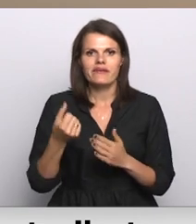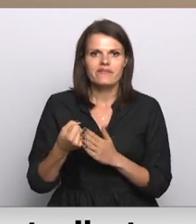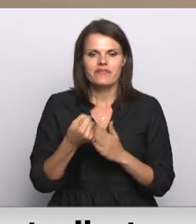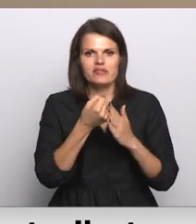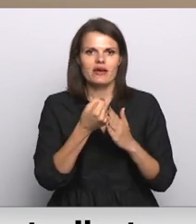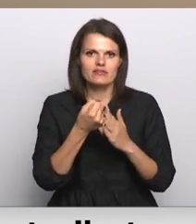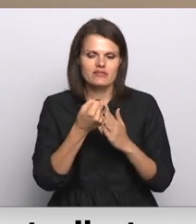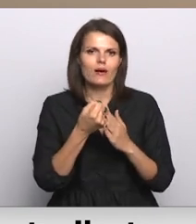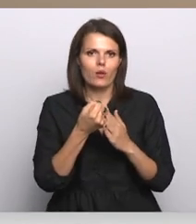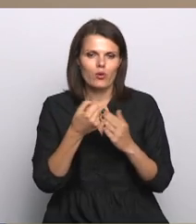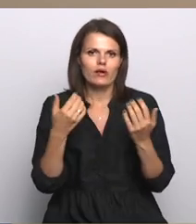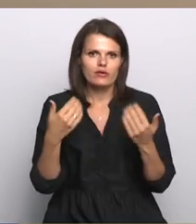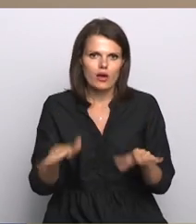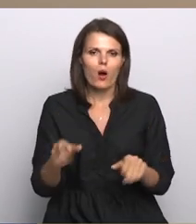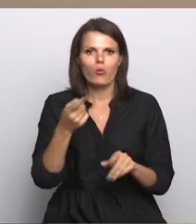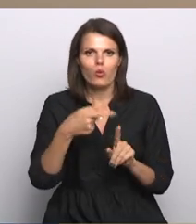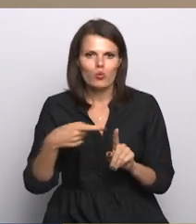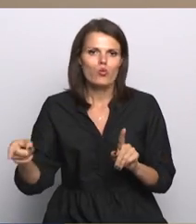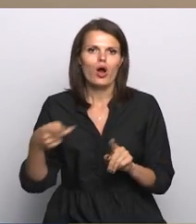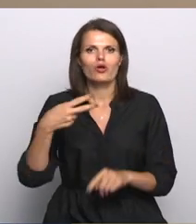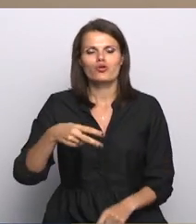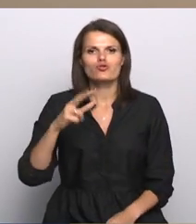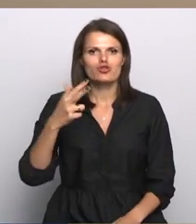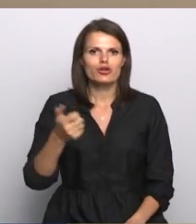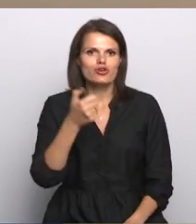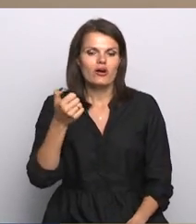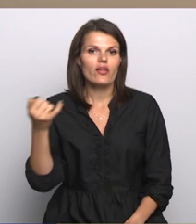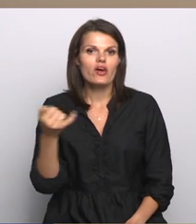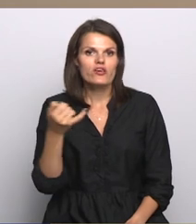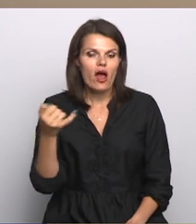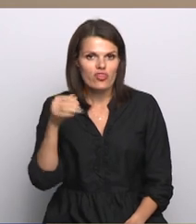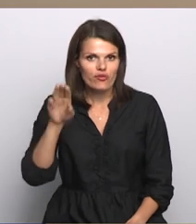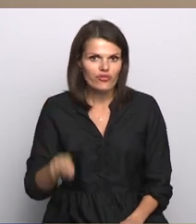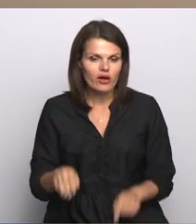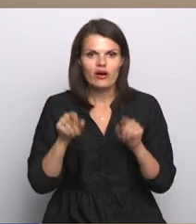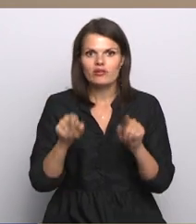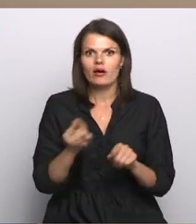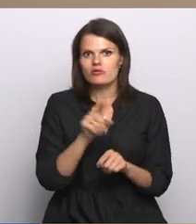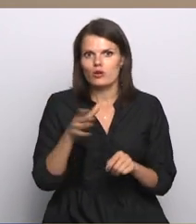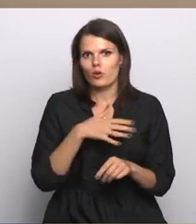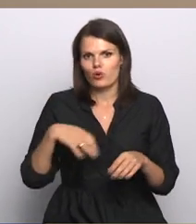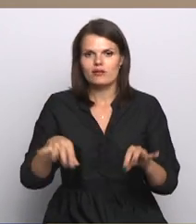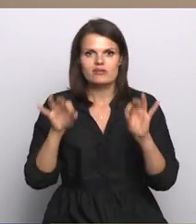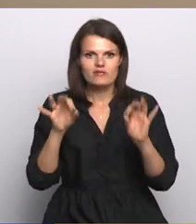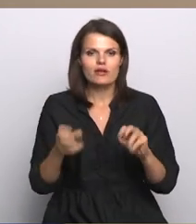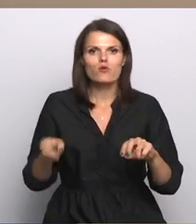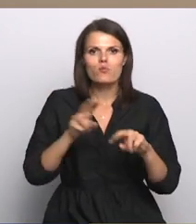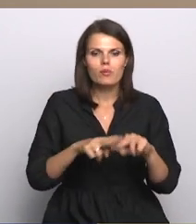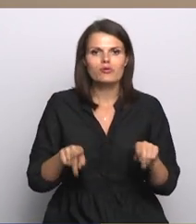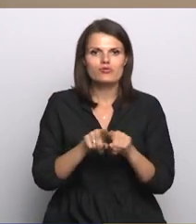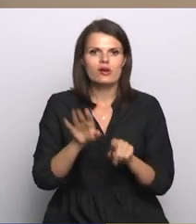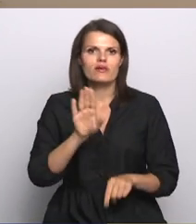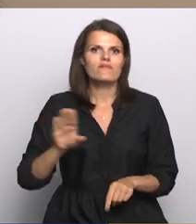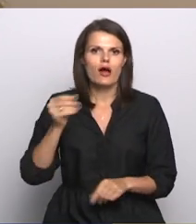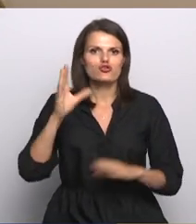atbalstu no 2023. gada janvāra. Tas nav mazsvarīgi, un tam ir papildus arī valsts budžetā